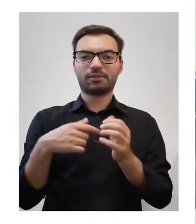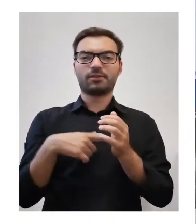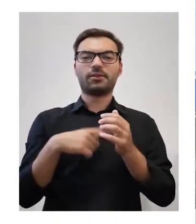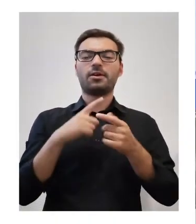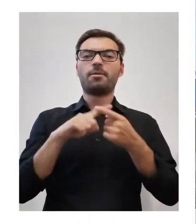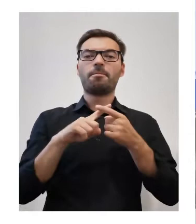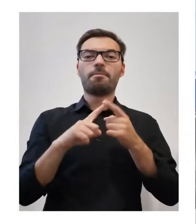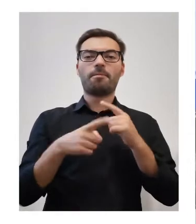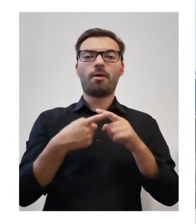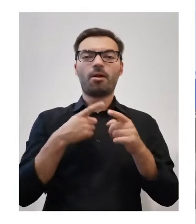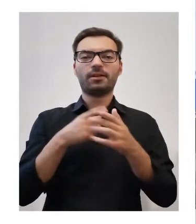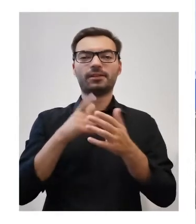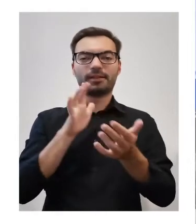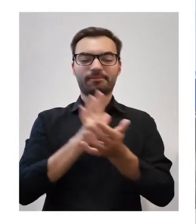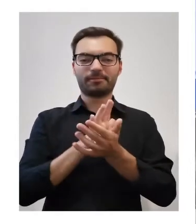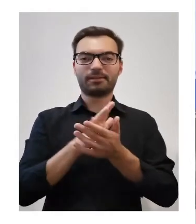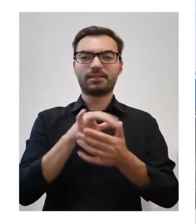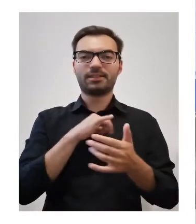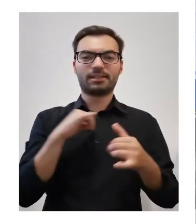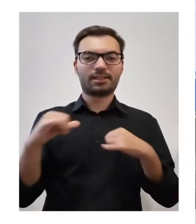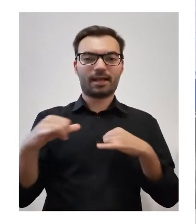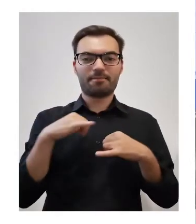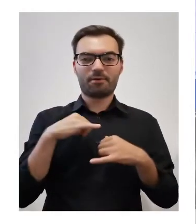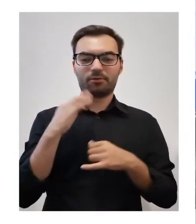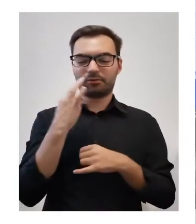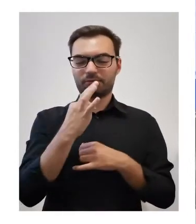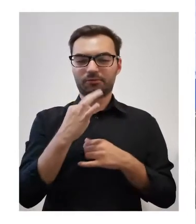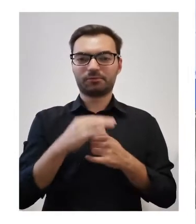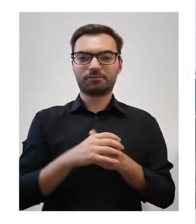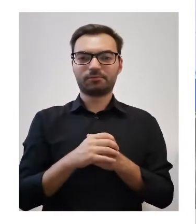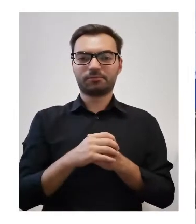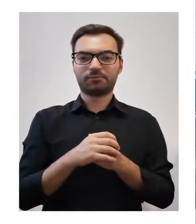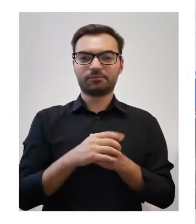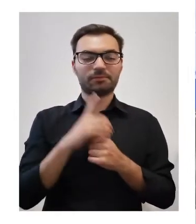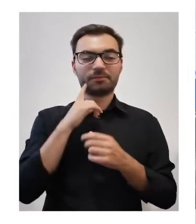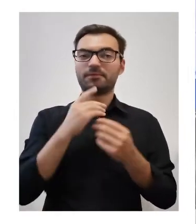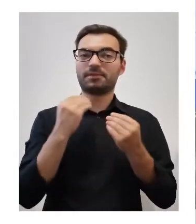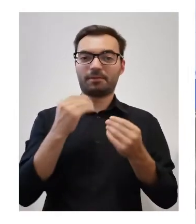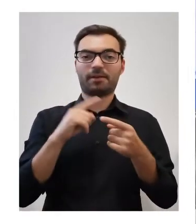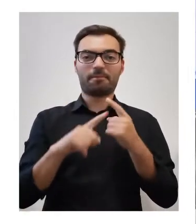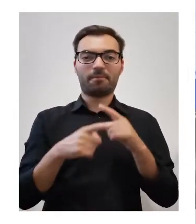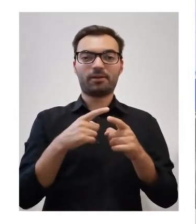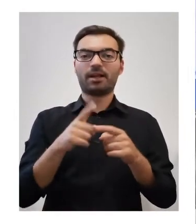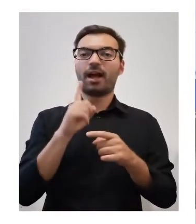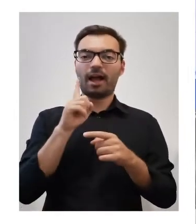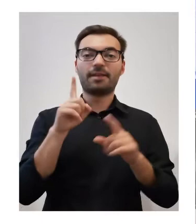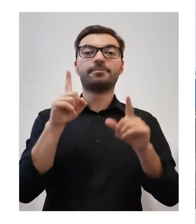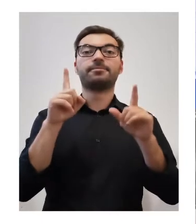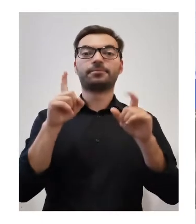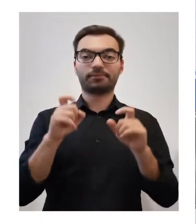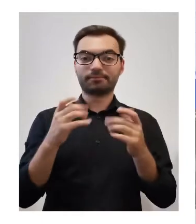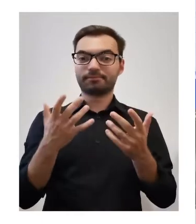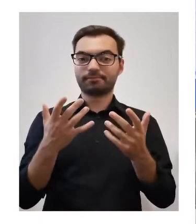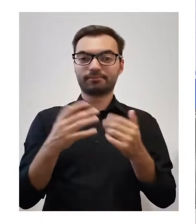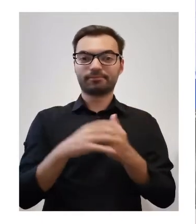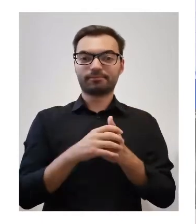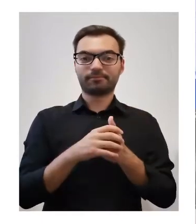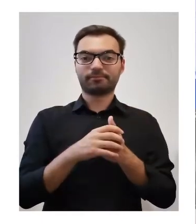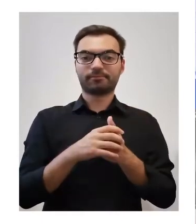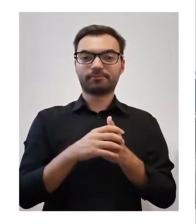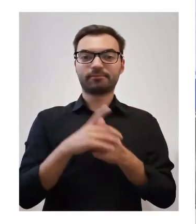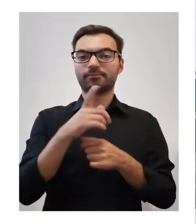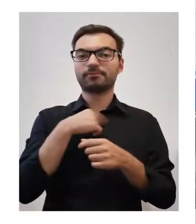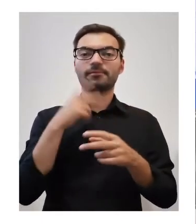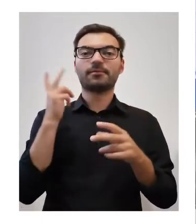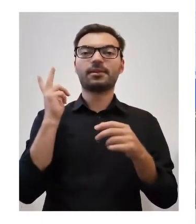specyficzna polityka władz samorządowych i polityka fantastyczna, ale wszystko zaczęło się od tego,